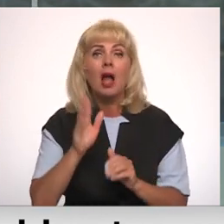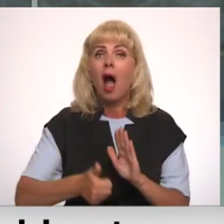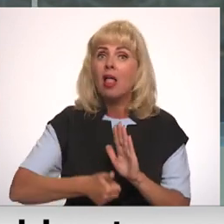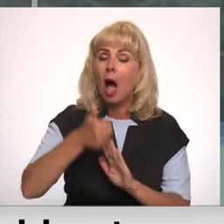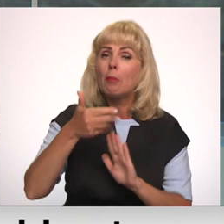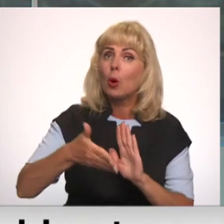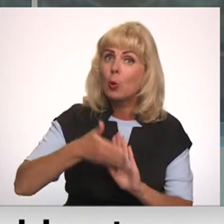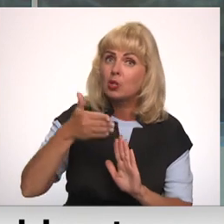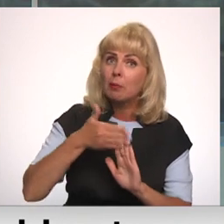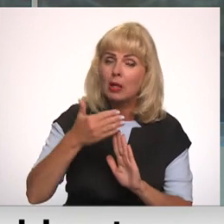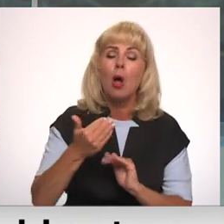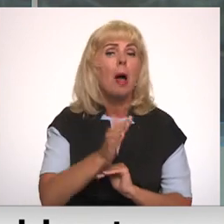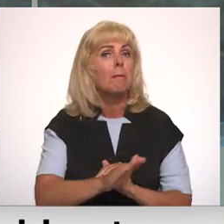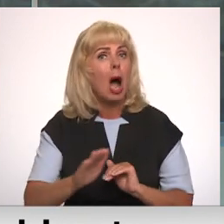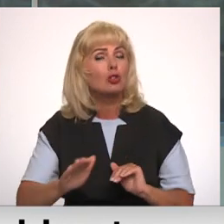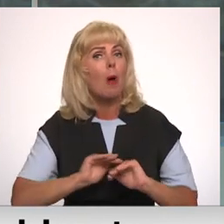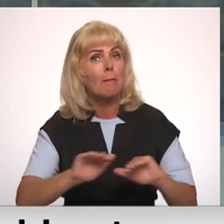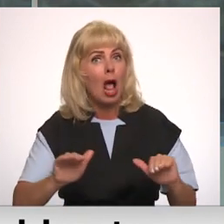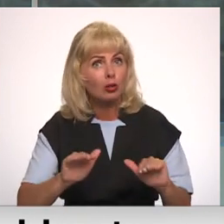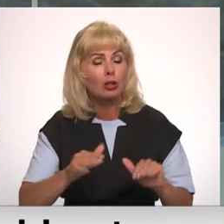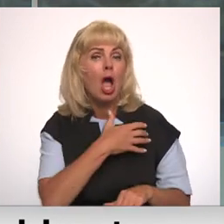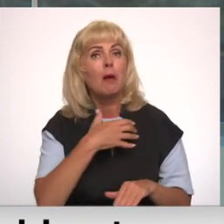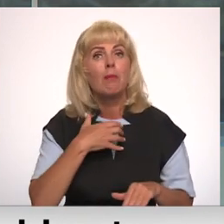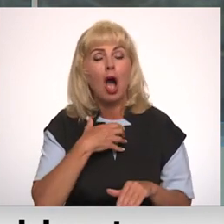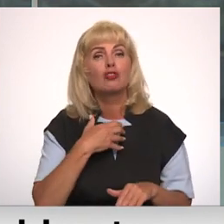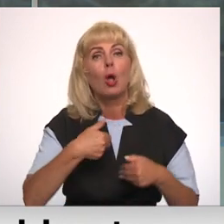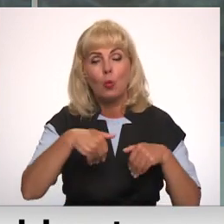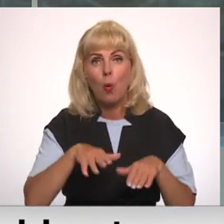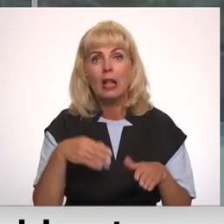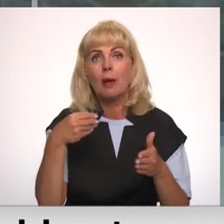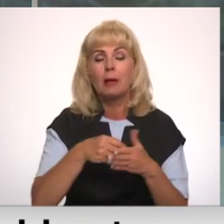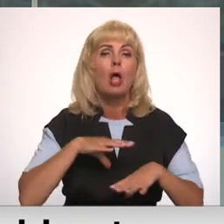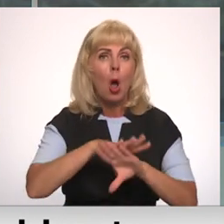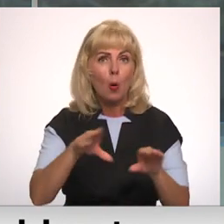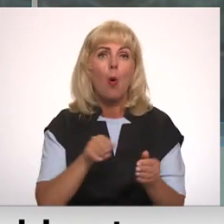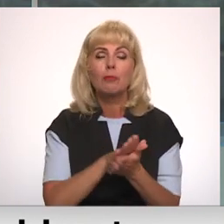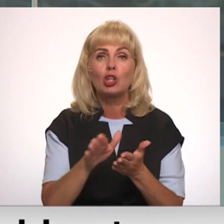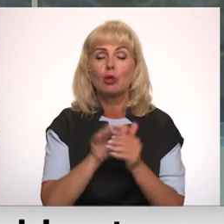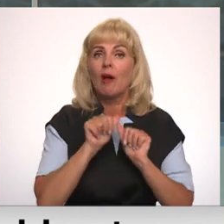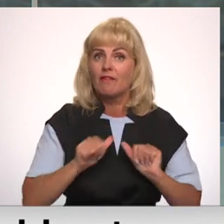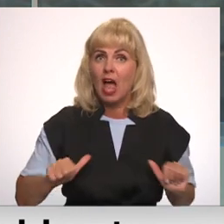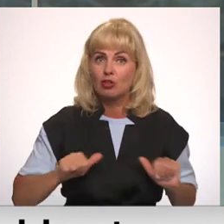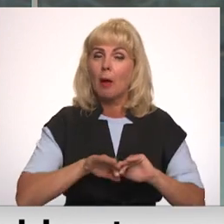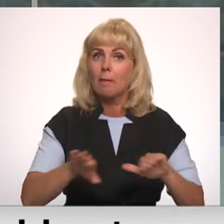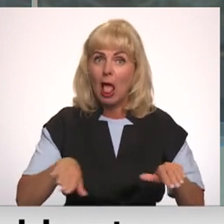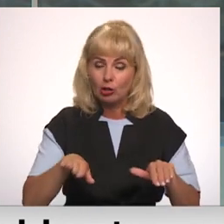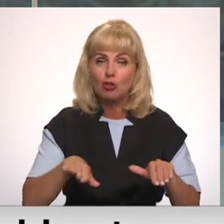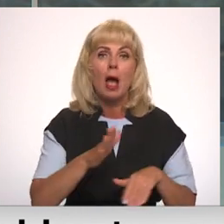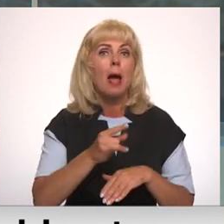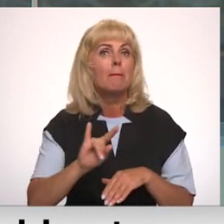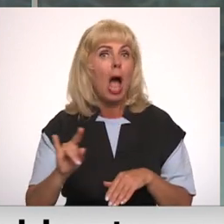uzlabot mazo peldētāju drošību pašvaldību izlēmas iegādāties koplietošanas peldēšanas vestis, kas bērnus noturēs virsūdens.